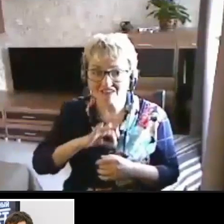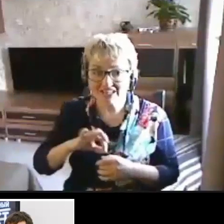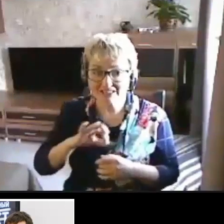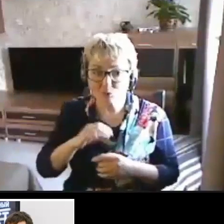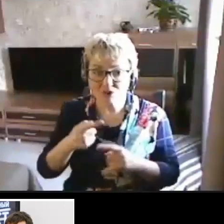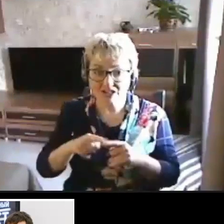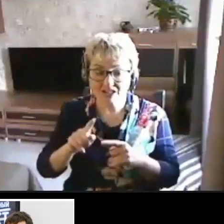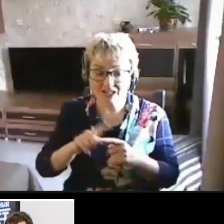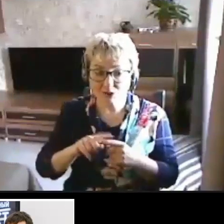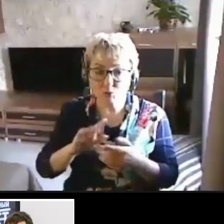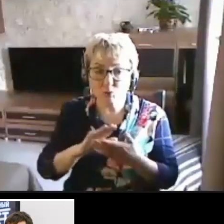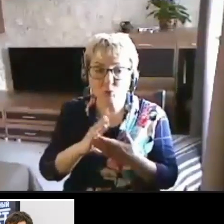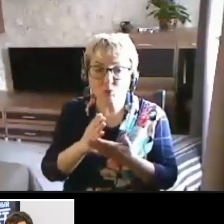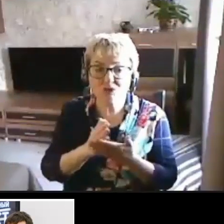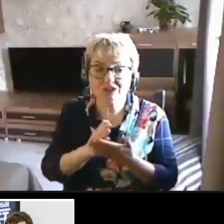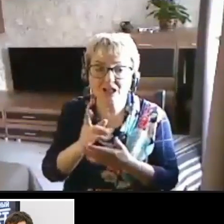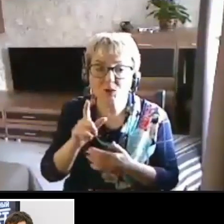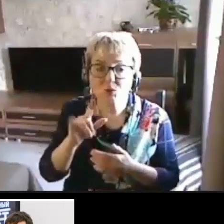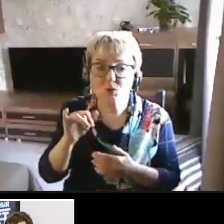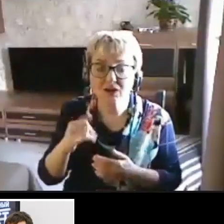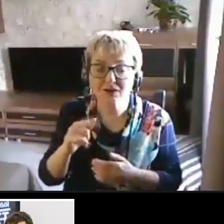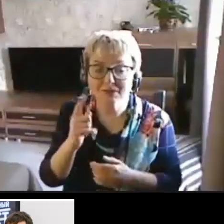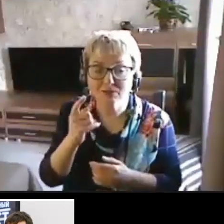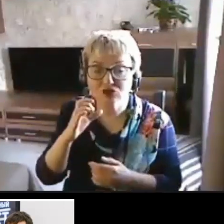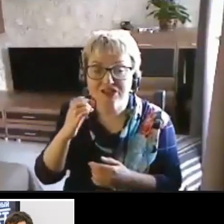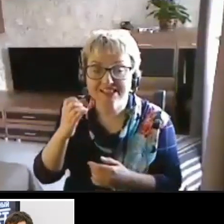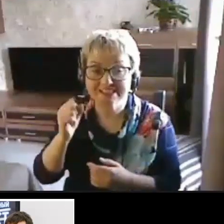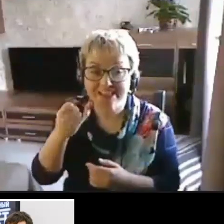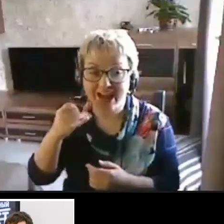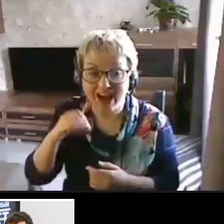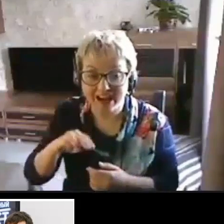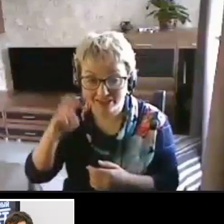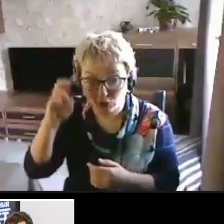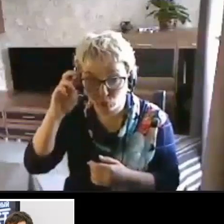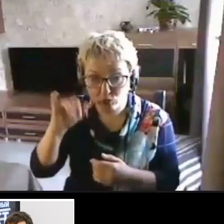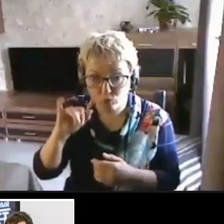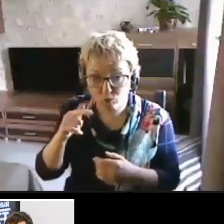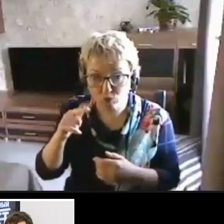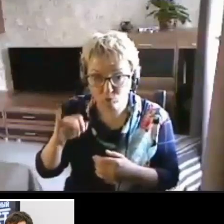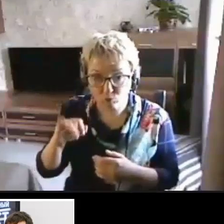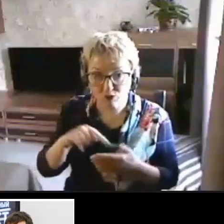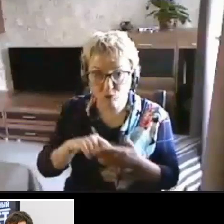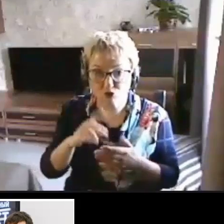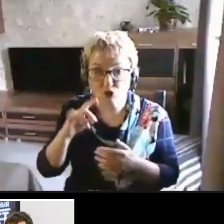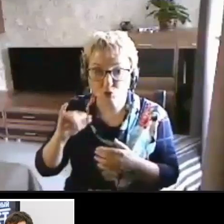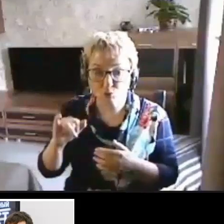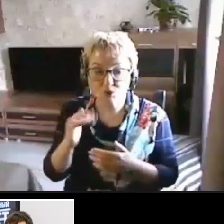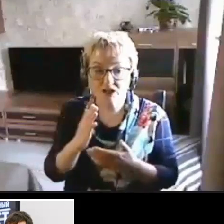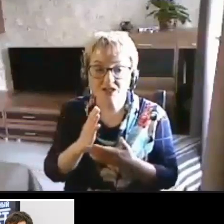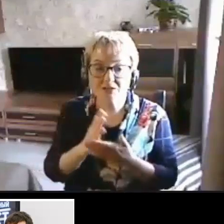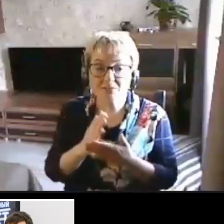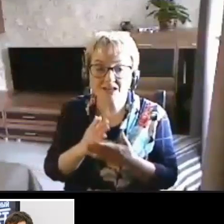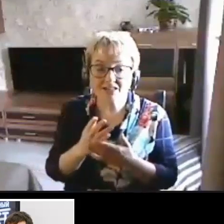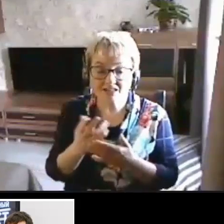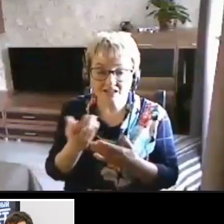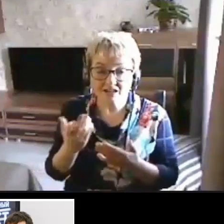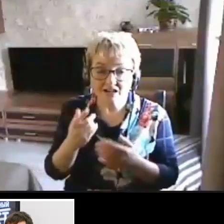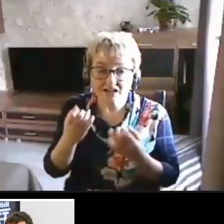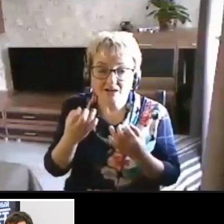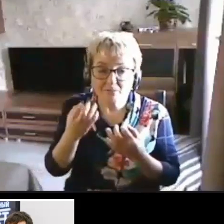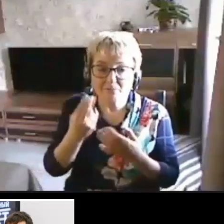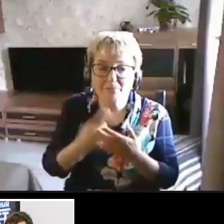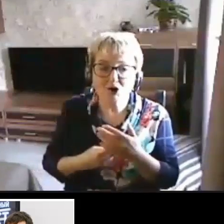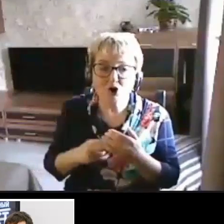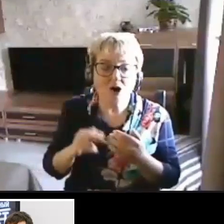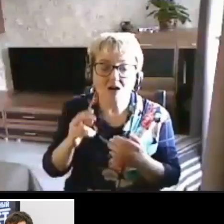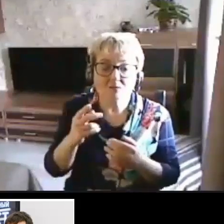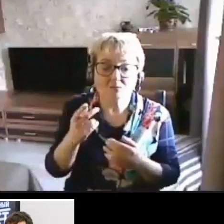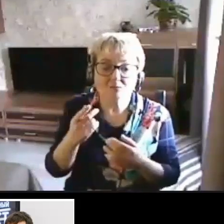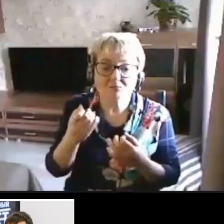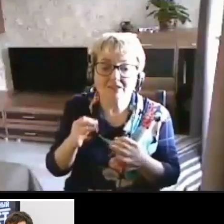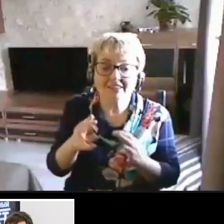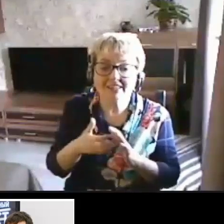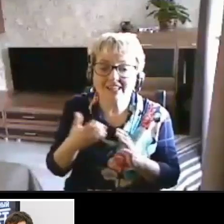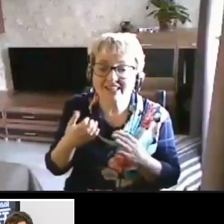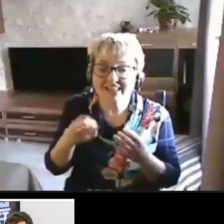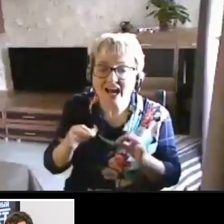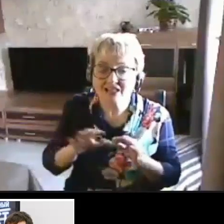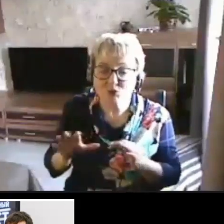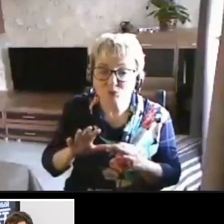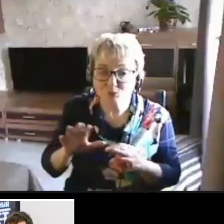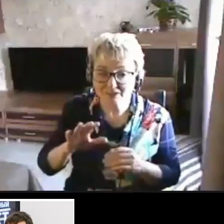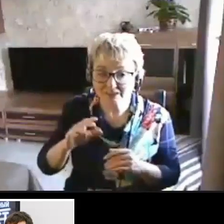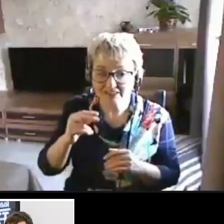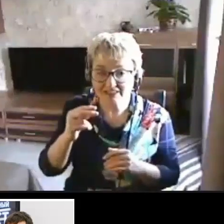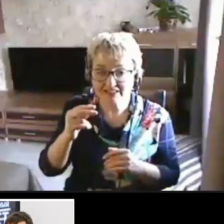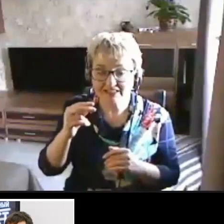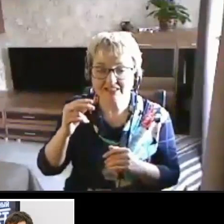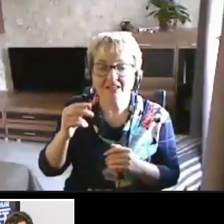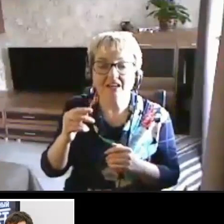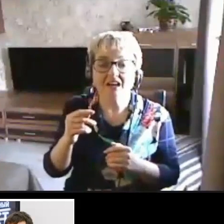услугой ровно потому, что сайт госуслуги.ру имеет существенные провалы доступности. Слава Богу,